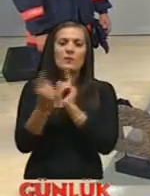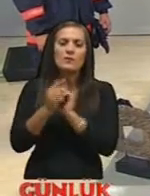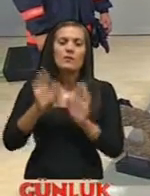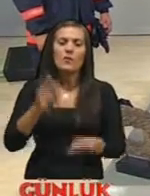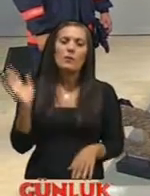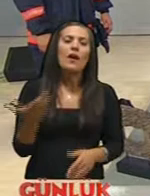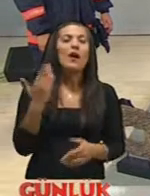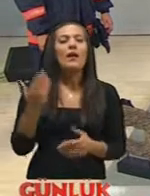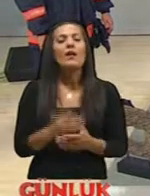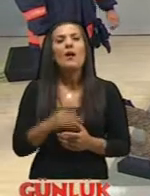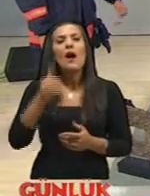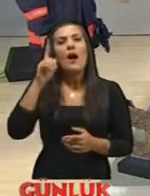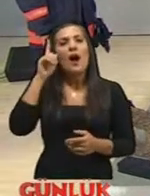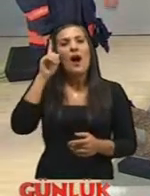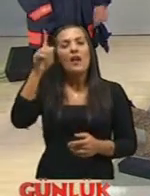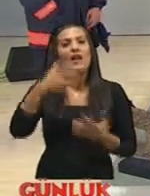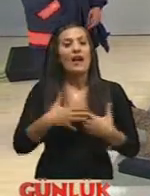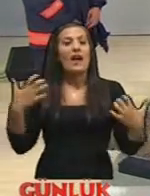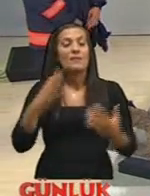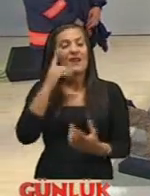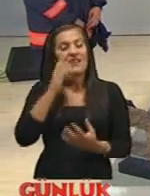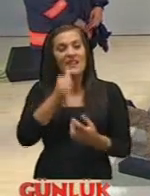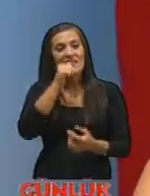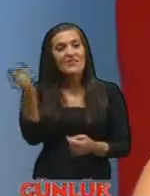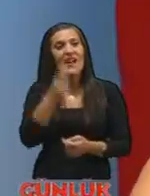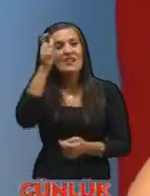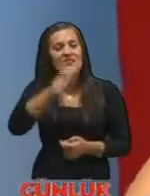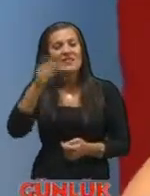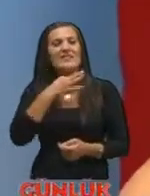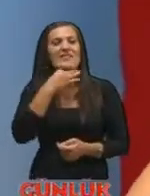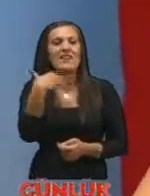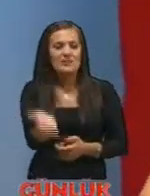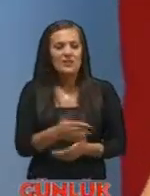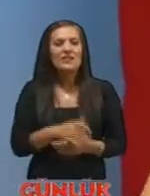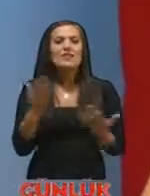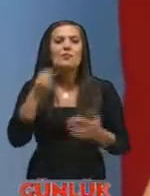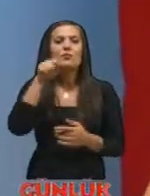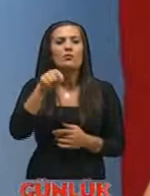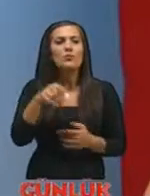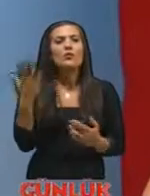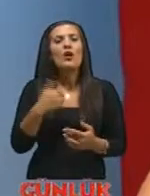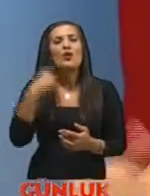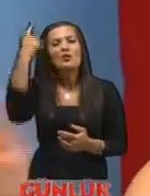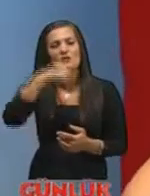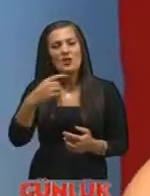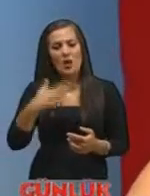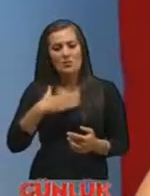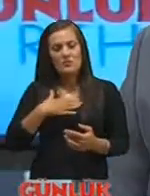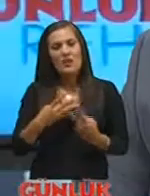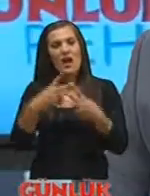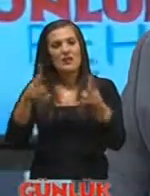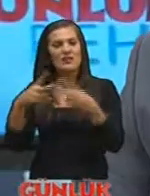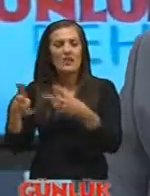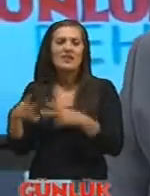bazen hay Allah evet valla kahraman itfaiyecilerimize teşekkür ediyoruz inşallah bu tarz sürüzlerde önünüzü artık kalkar ve önünüzü